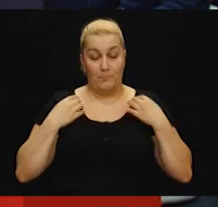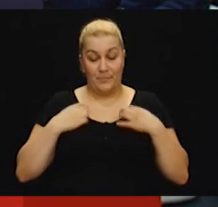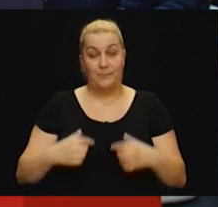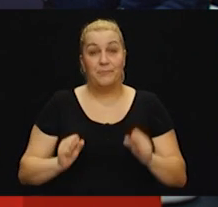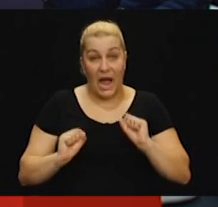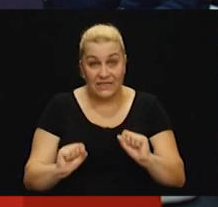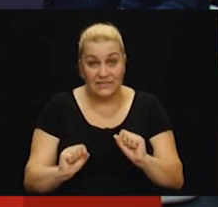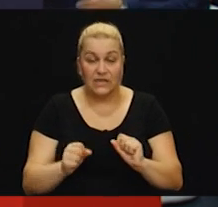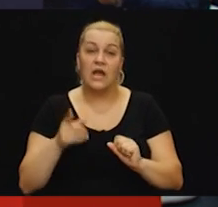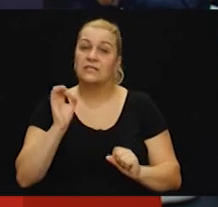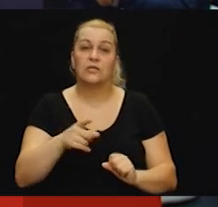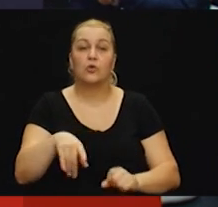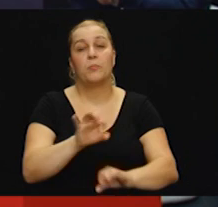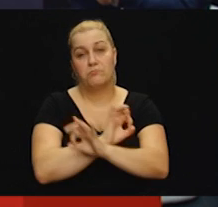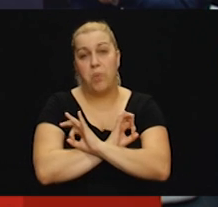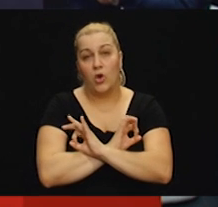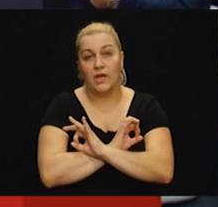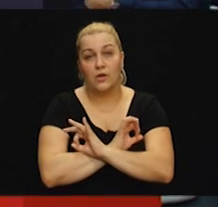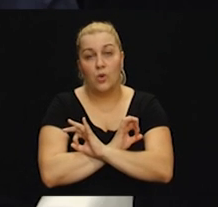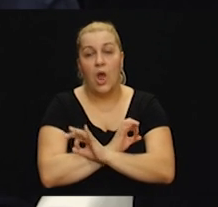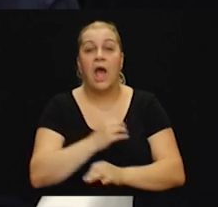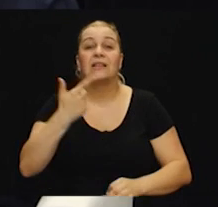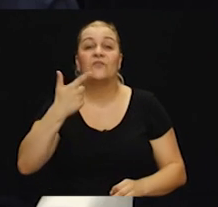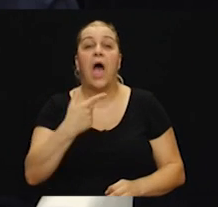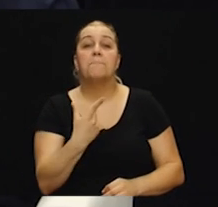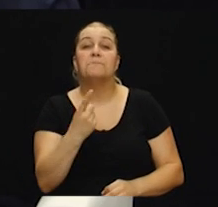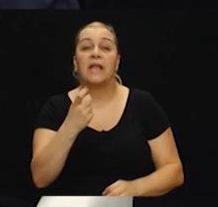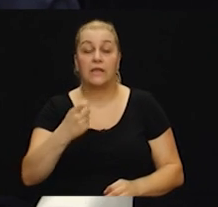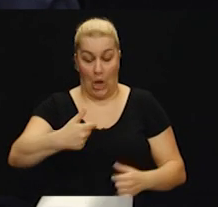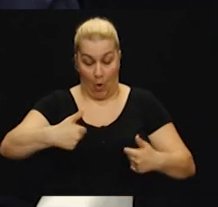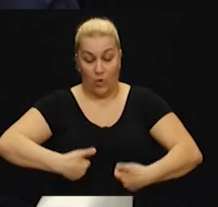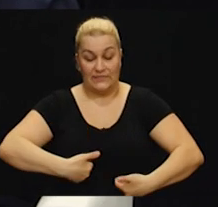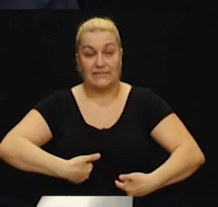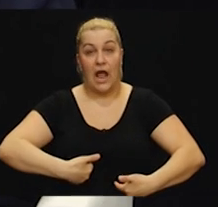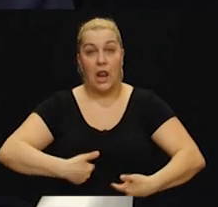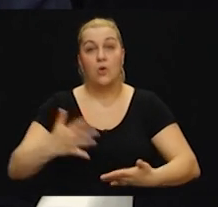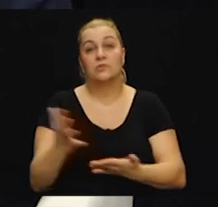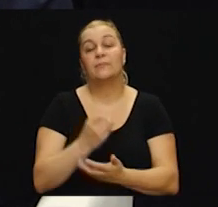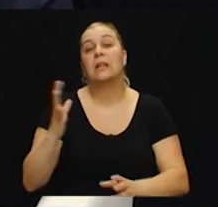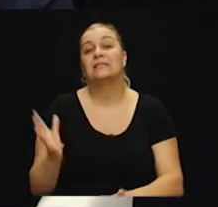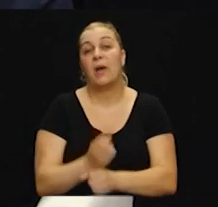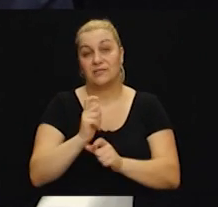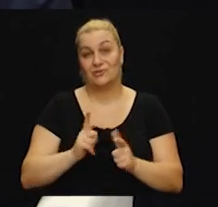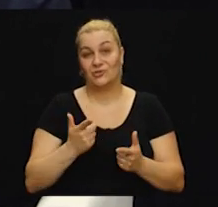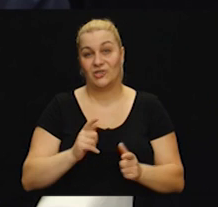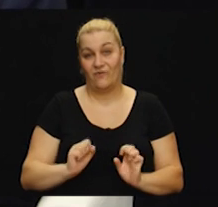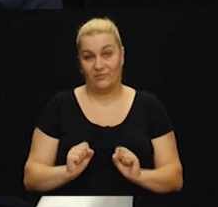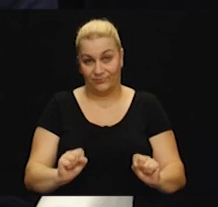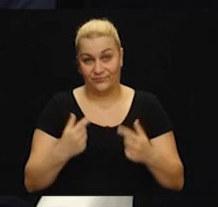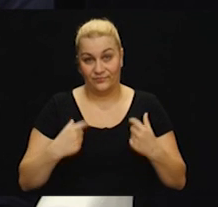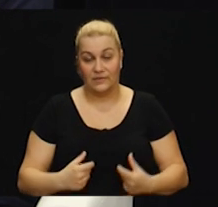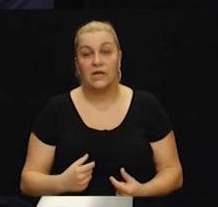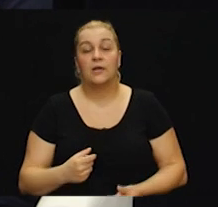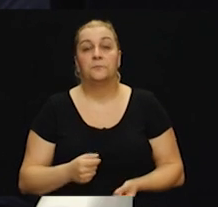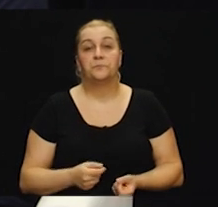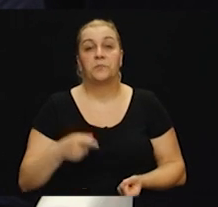bija. Da, jedan u ruku, rekli ste mi, a dva su metka od brovinga ostala u pancirki. To je ta priča o kojoj vi pričate, u kojoj su ljudi